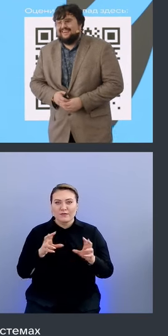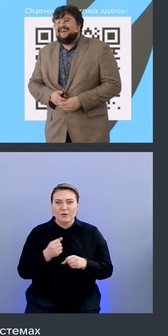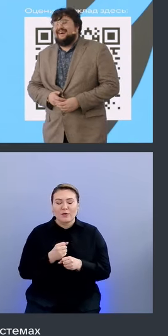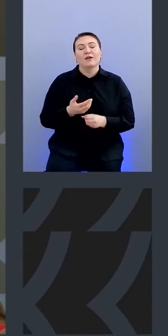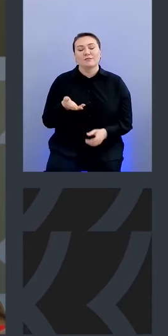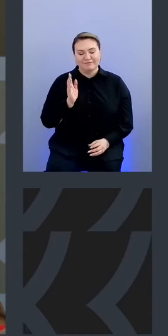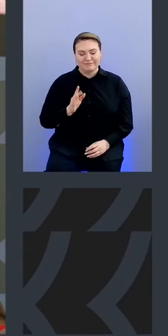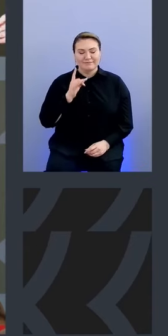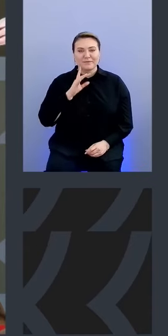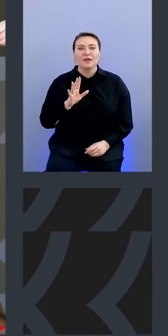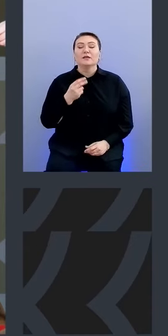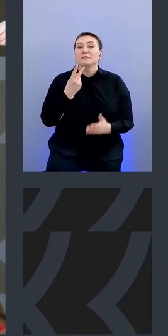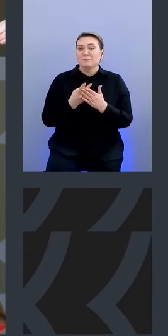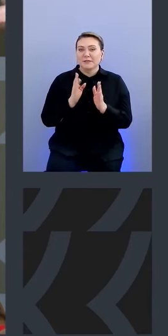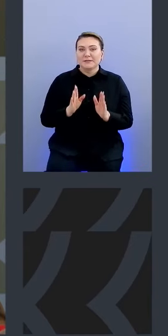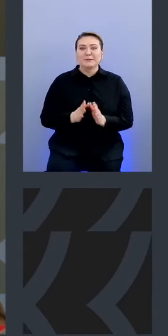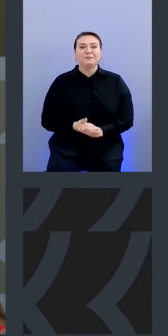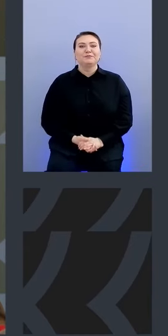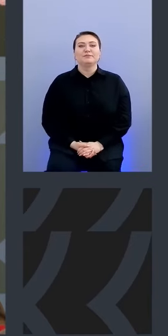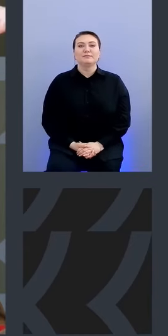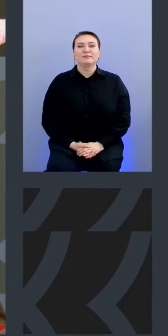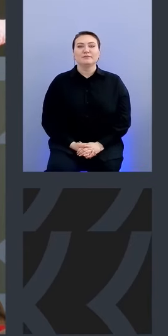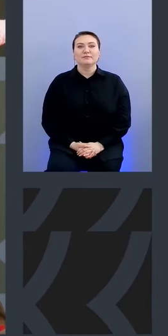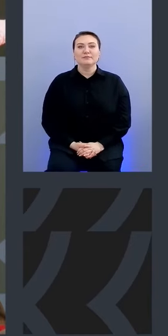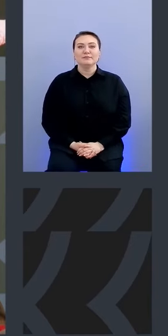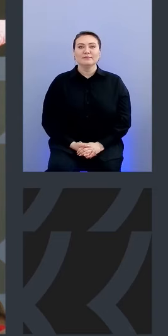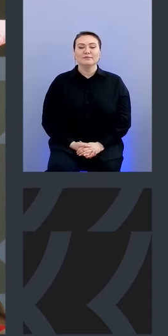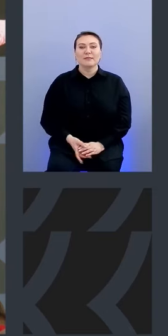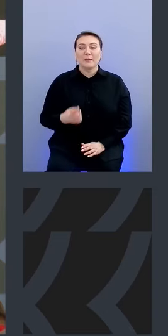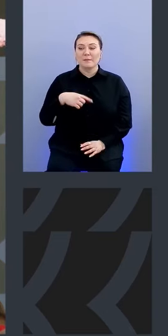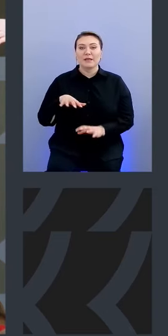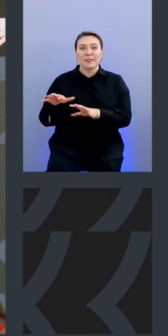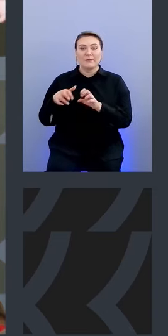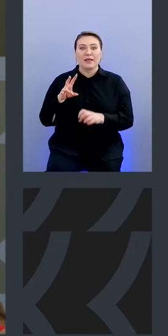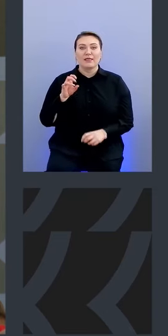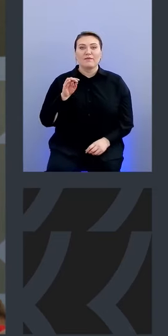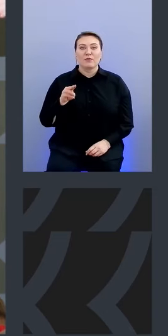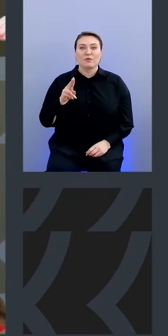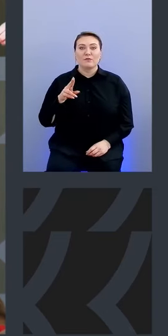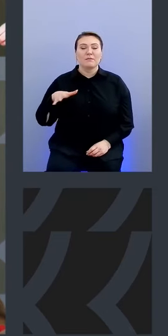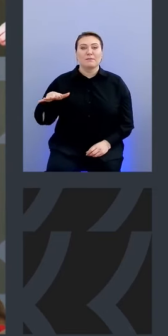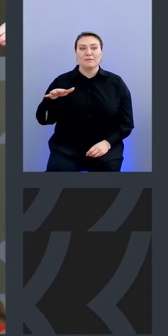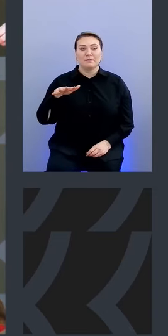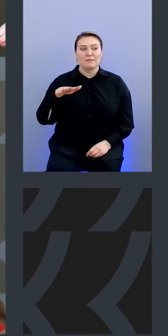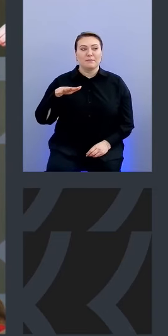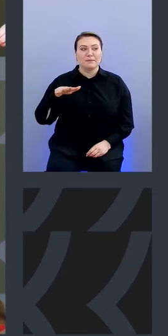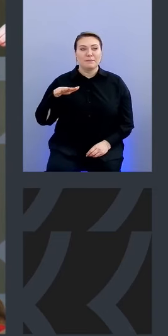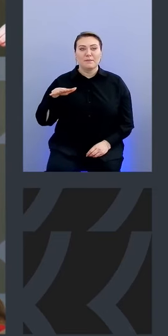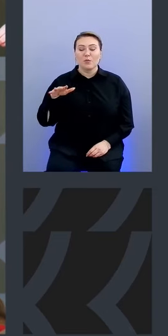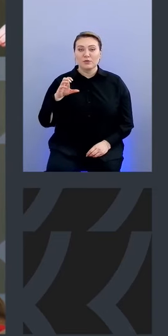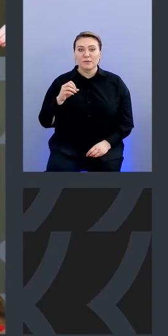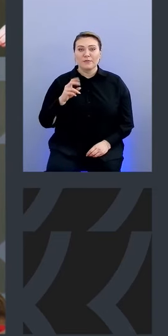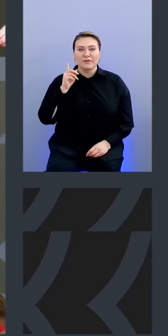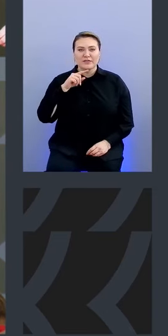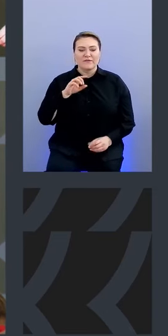смотрите а у нас мы забираем network полисе то есть как известно